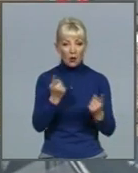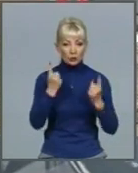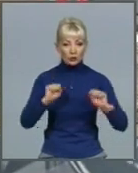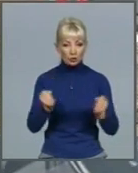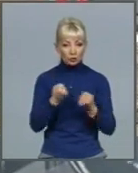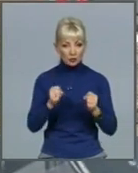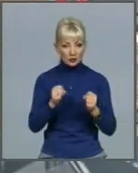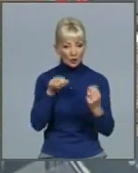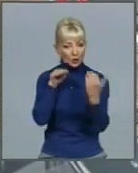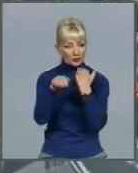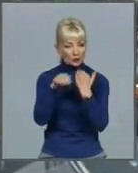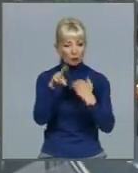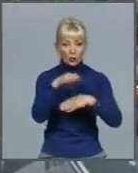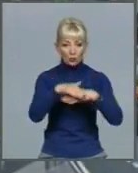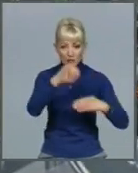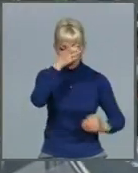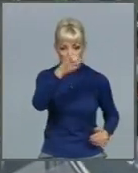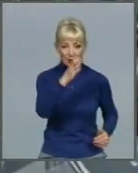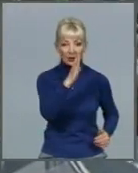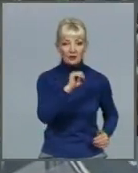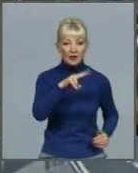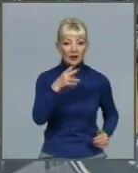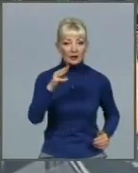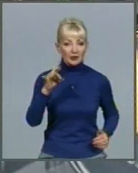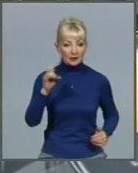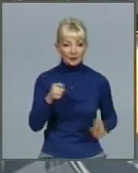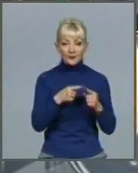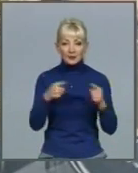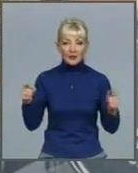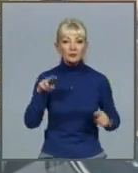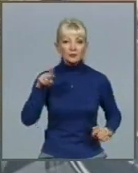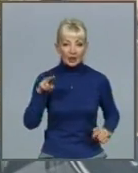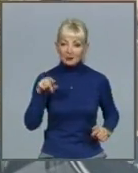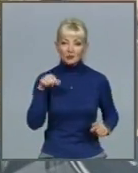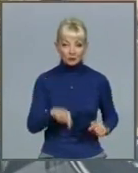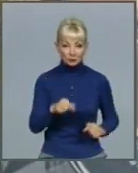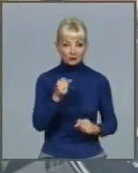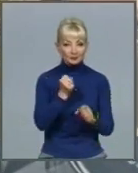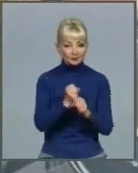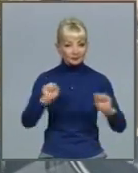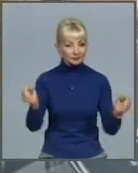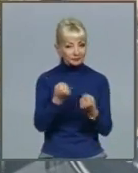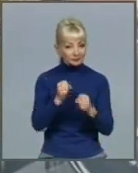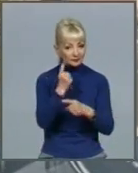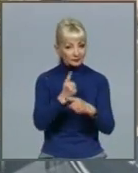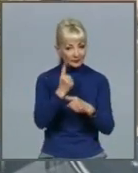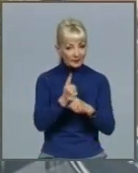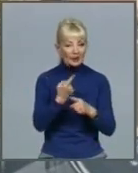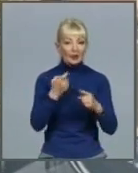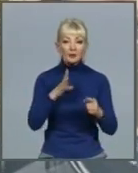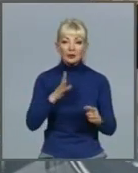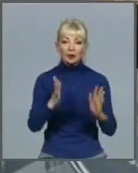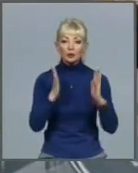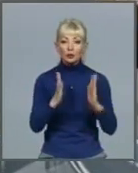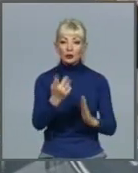по вулиці Академіка Вальтера. Впродовж п'ятниці тут діяли швидкісні обмеження. Функціонувала лише одна з двох